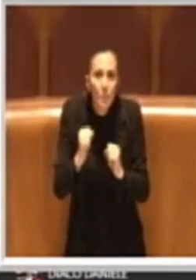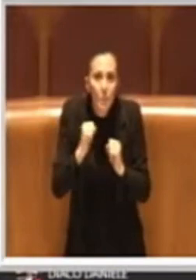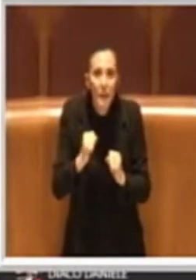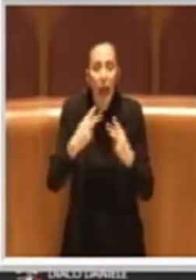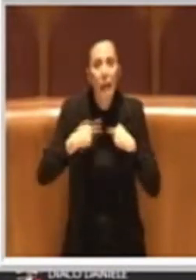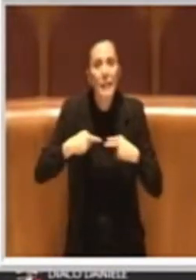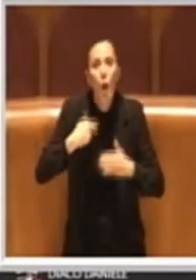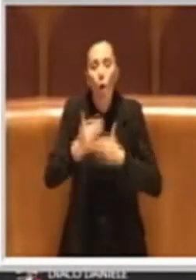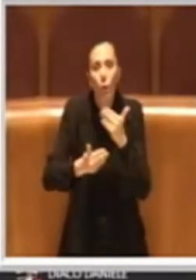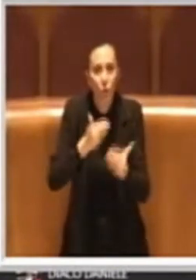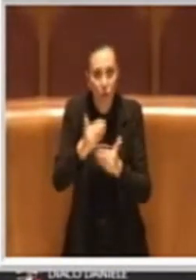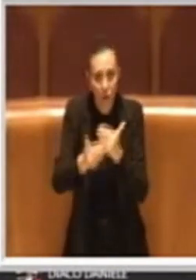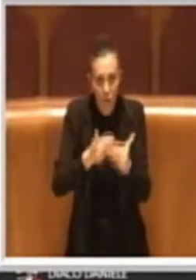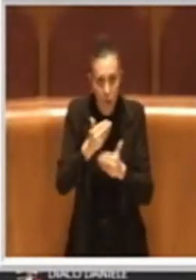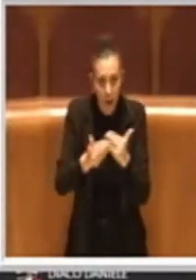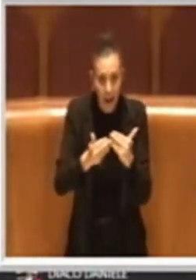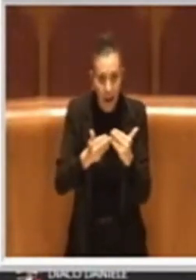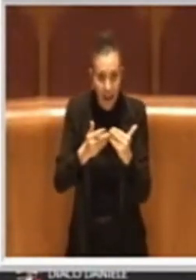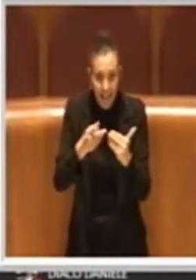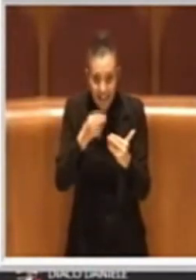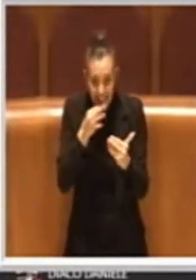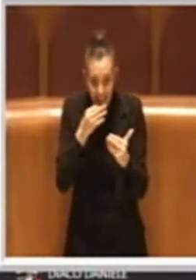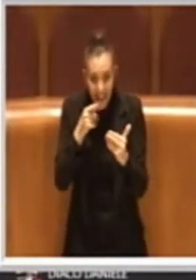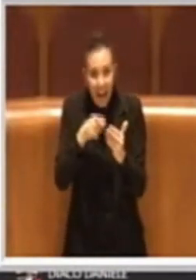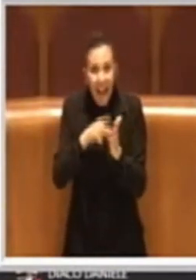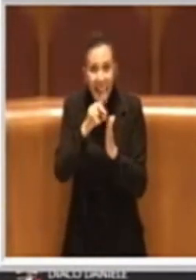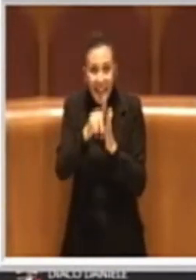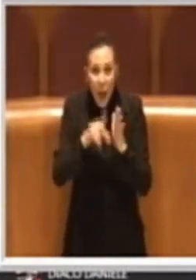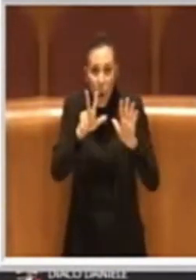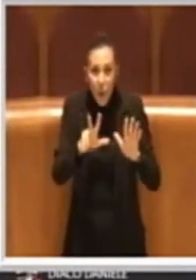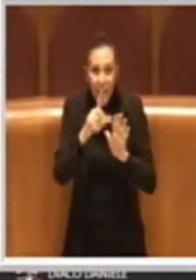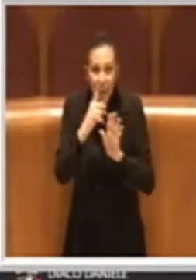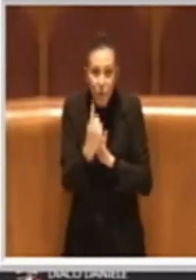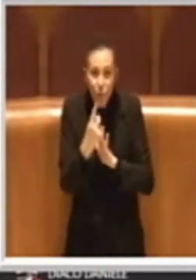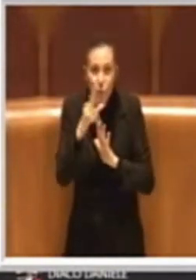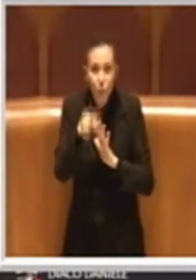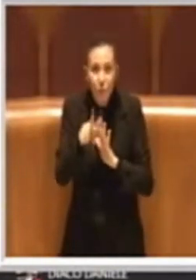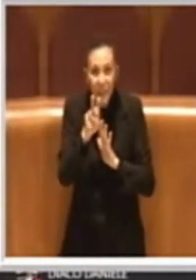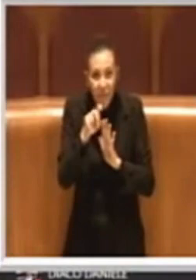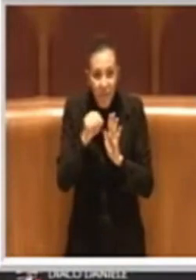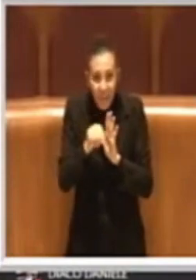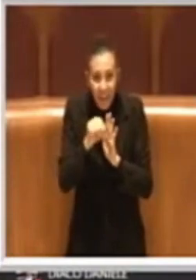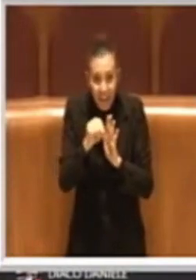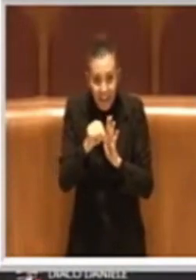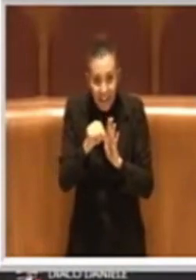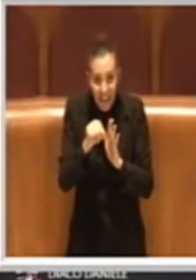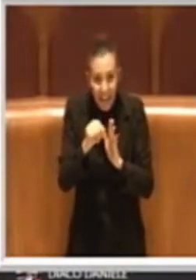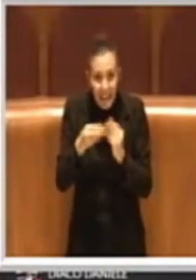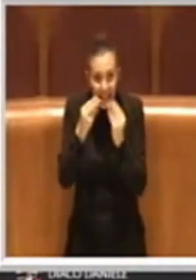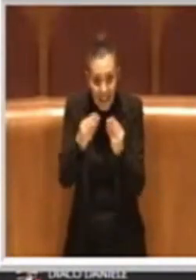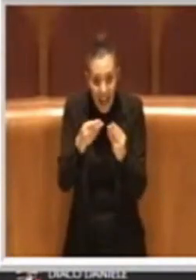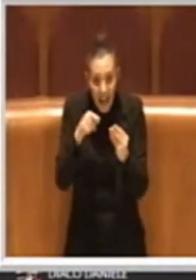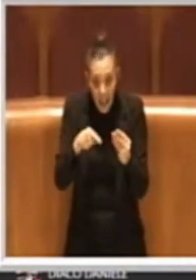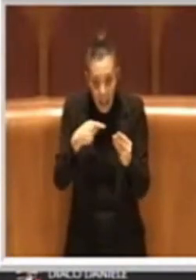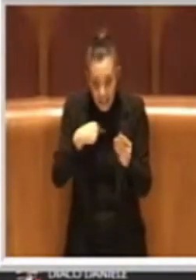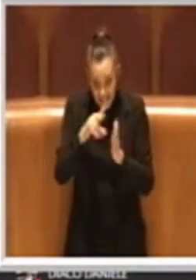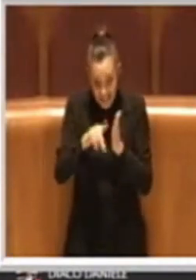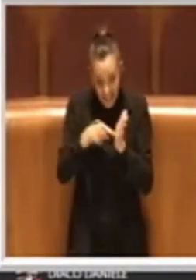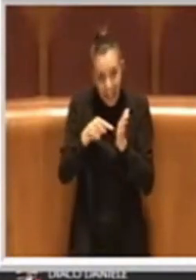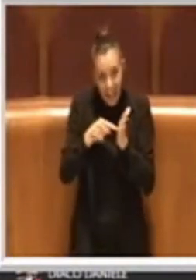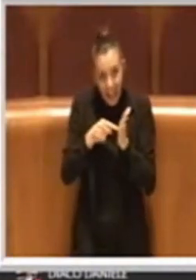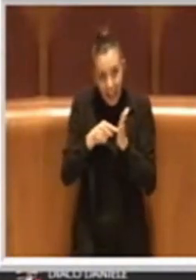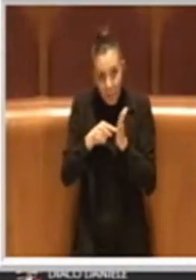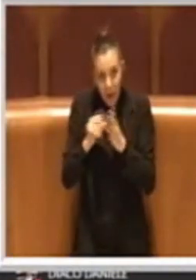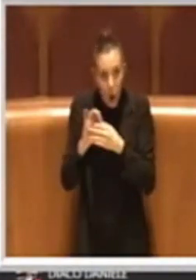'intento della delibera che abbiamo approvato l'81-2020 e che cerchiamo di potenziare con questa delibera. Perché